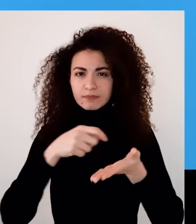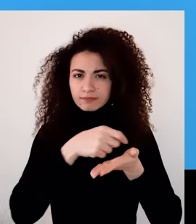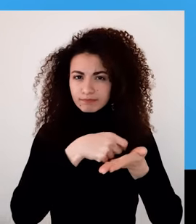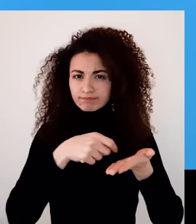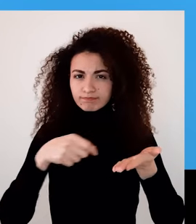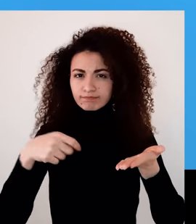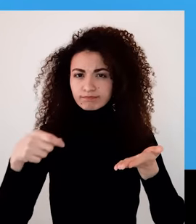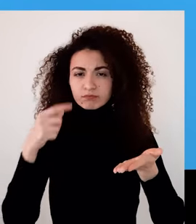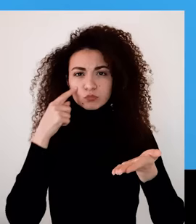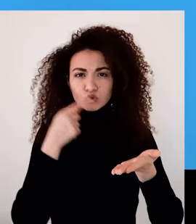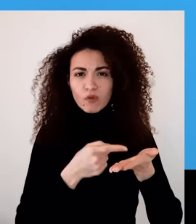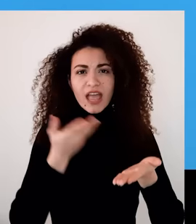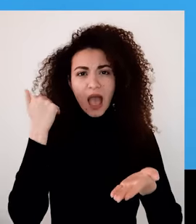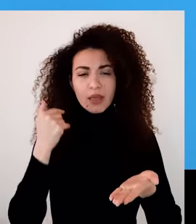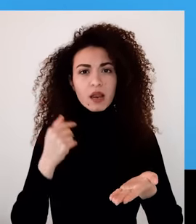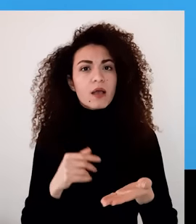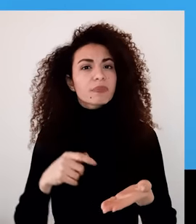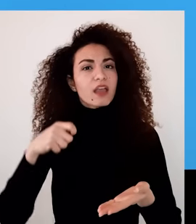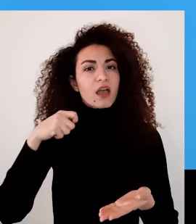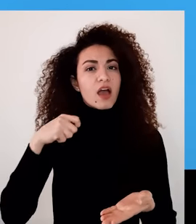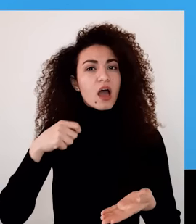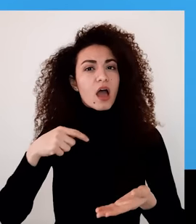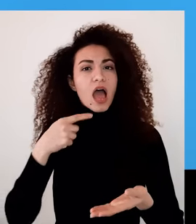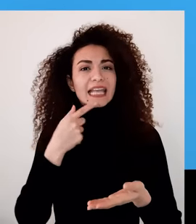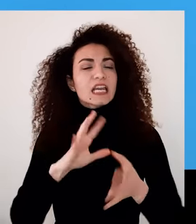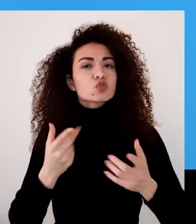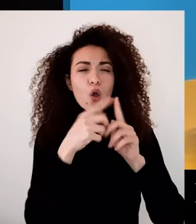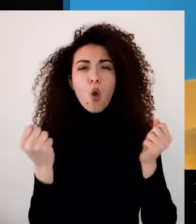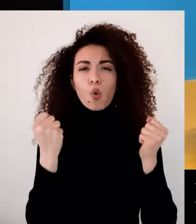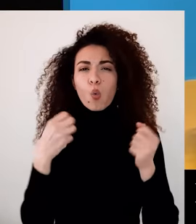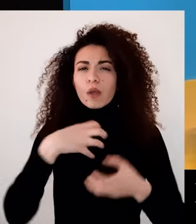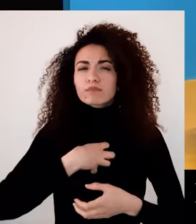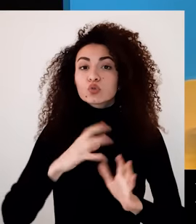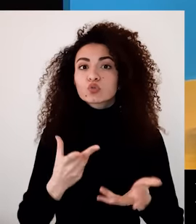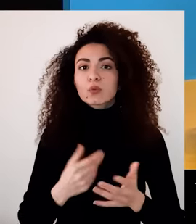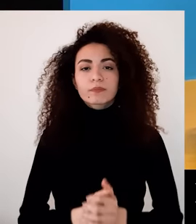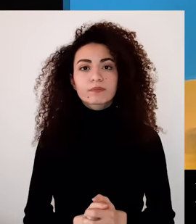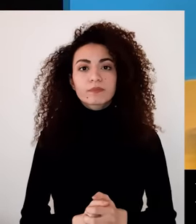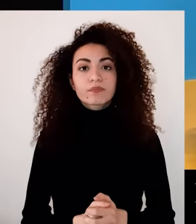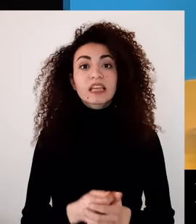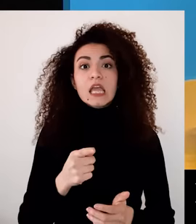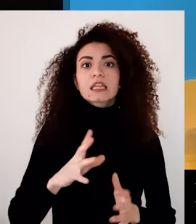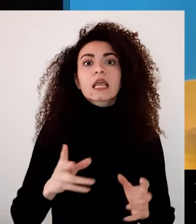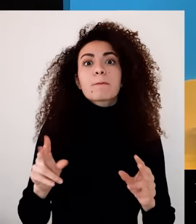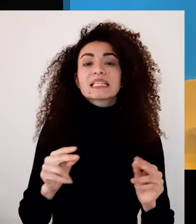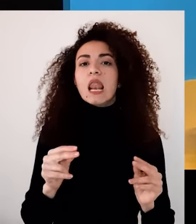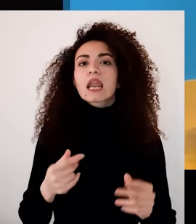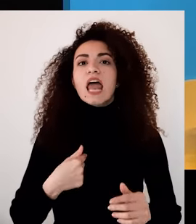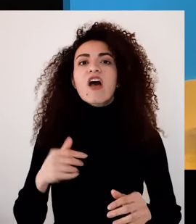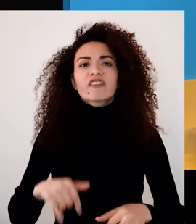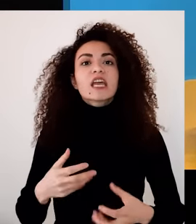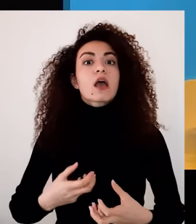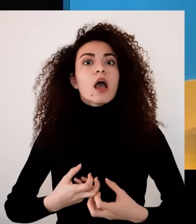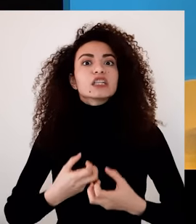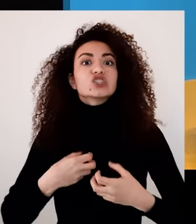بالجمل اللي توصلتي لها بتمرين وجود المعنى والهدف من خلال نقاط القوة مثلاً سوف أستثمر قوة المثابرة لدي